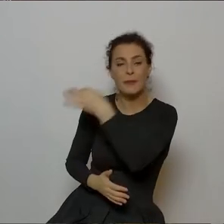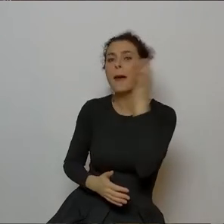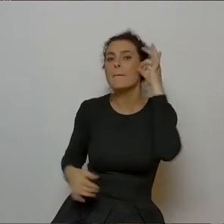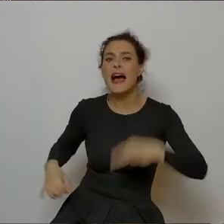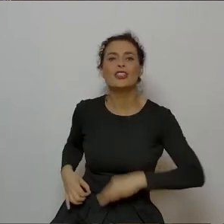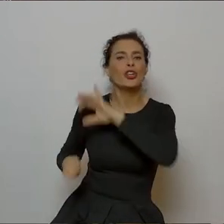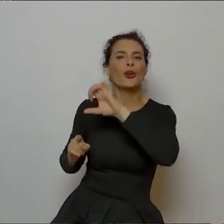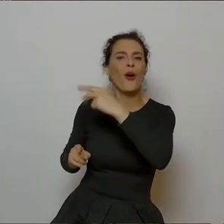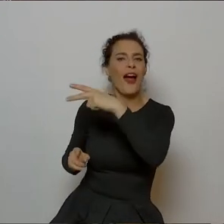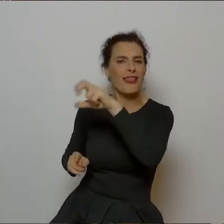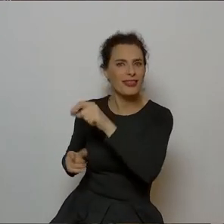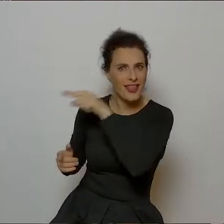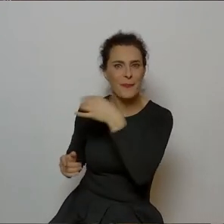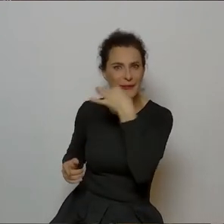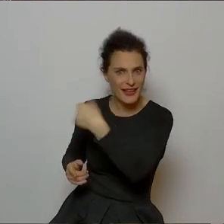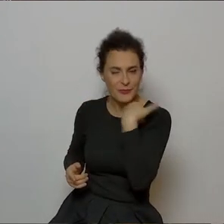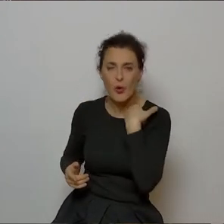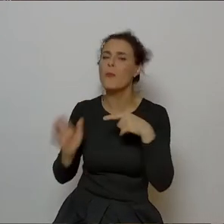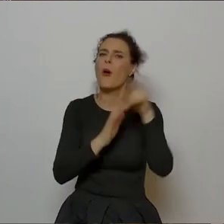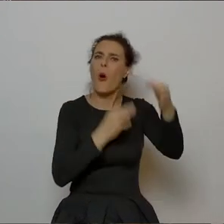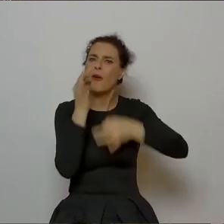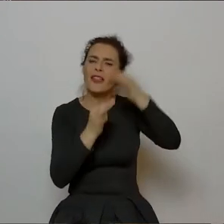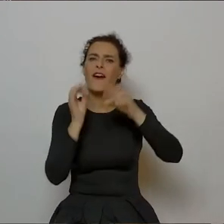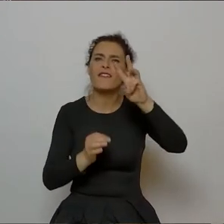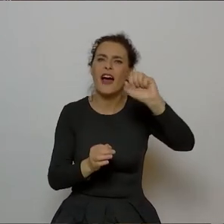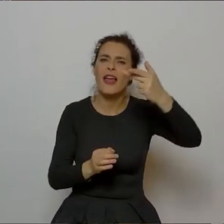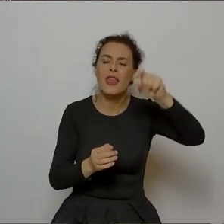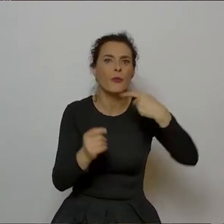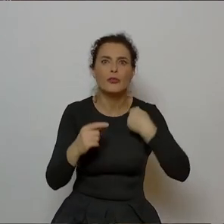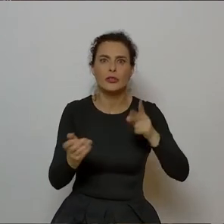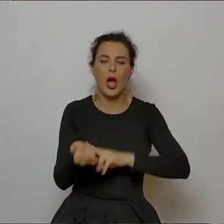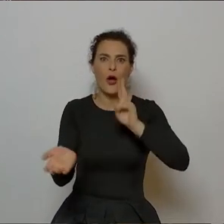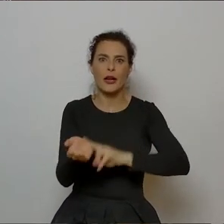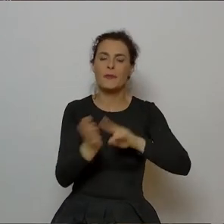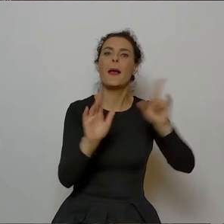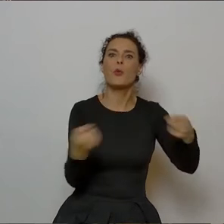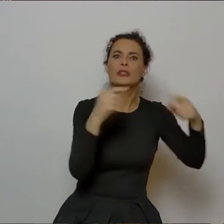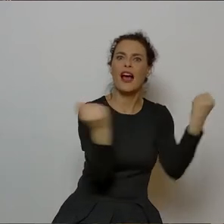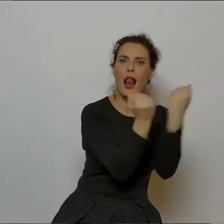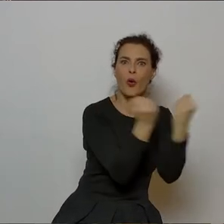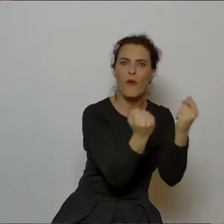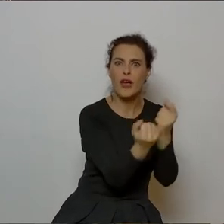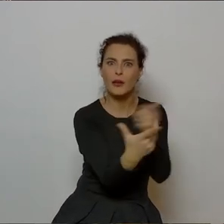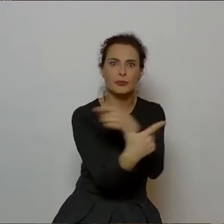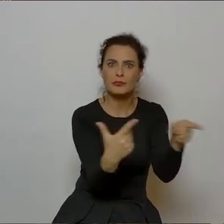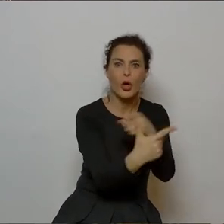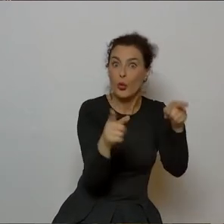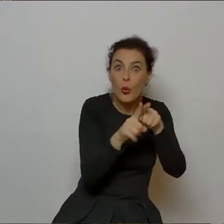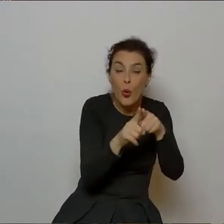pani opowiadająca o Wandzie bardzo często o tej rytmice mówi, o krakowiaku i w ogóle o tym. To jest taka rzecz